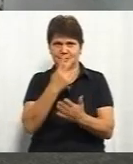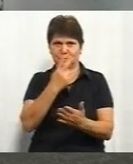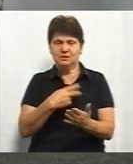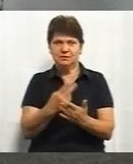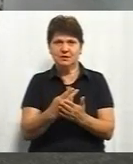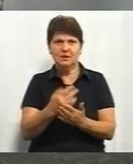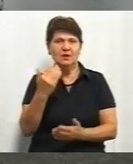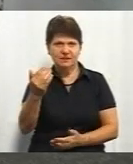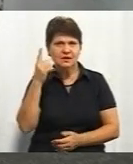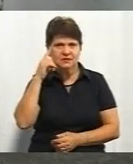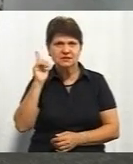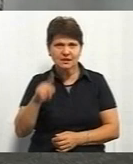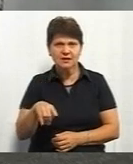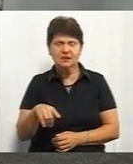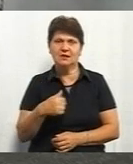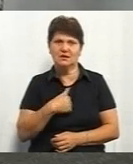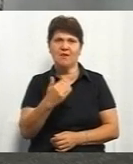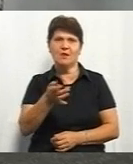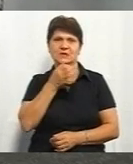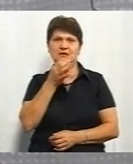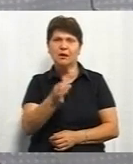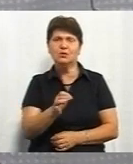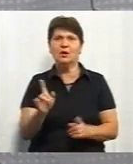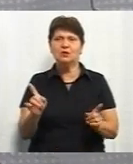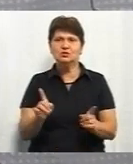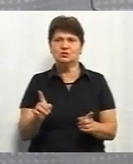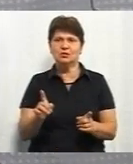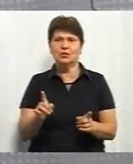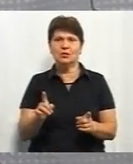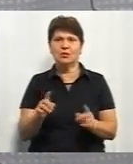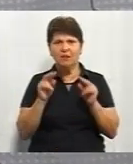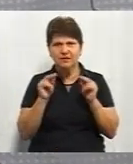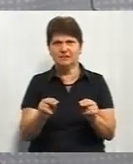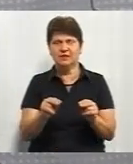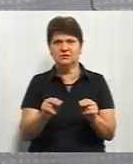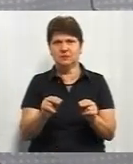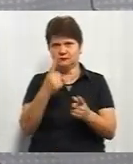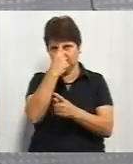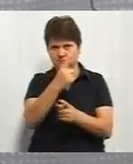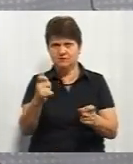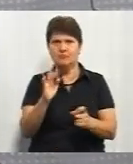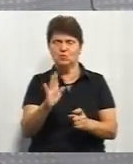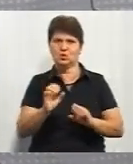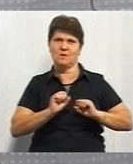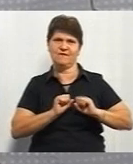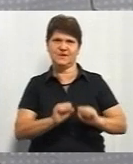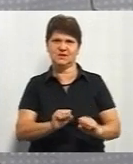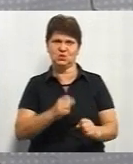Ви знаєте, я вам скажу, що я можу відверто заявити і буду відстоювати,